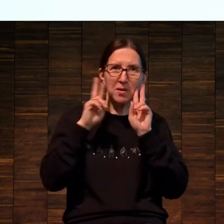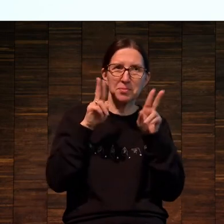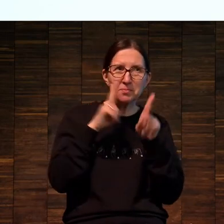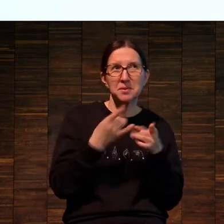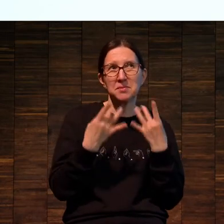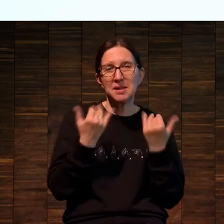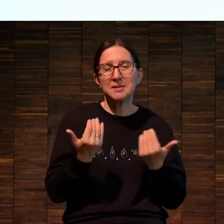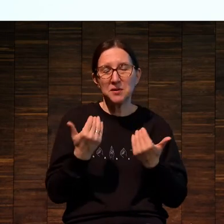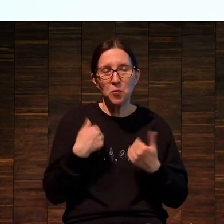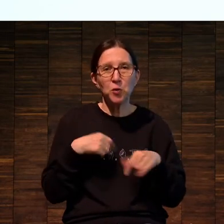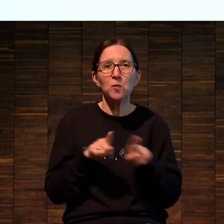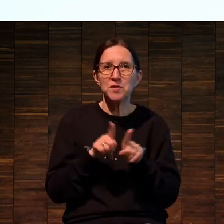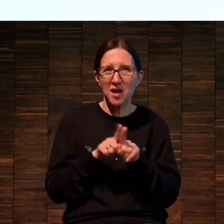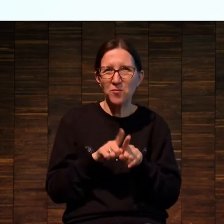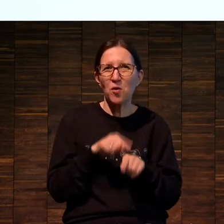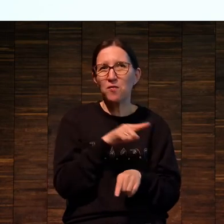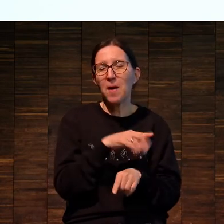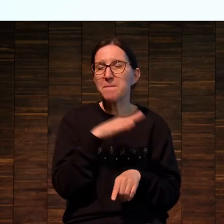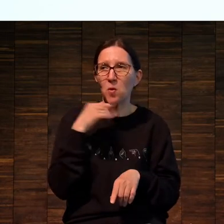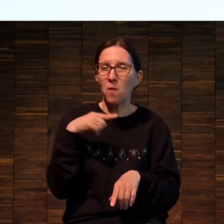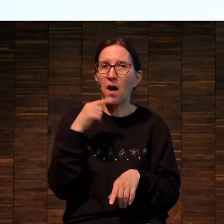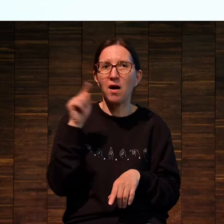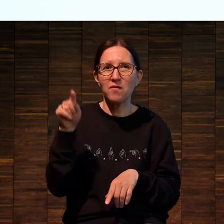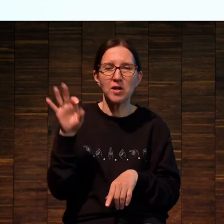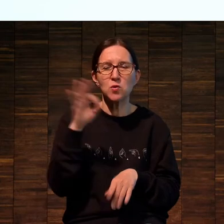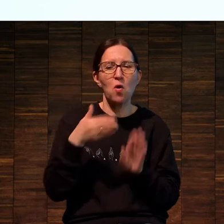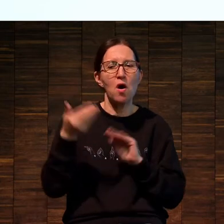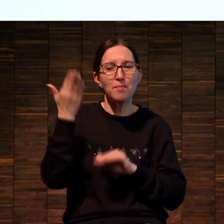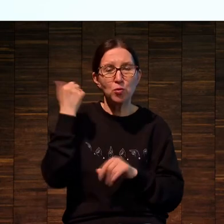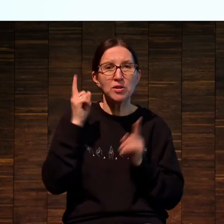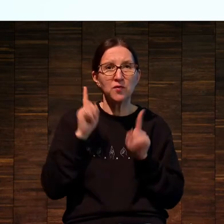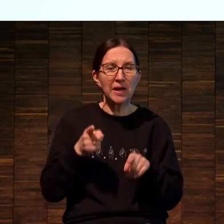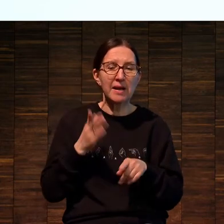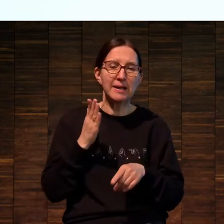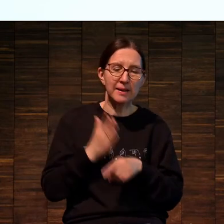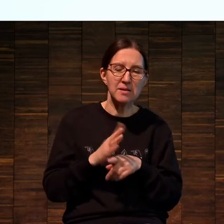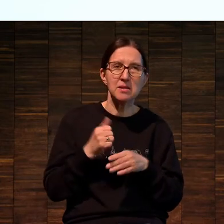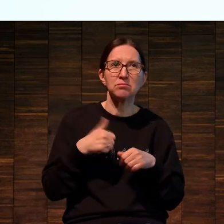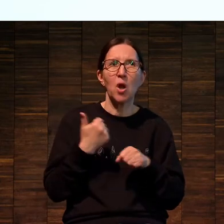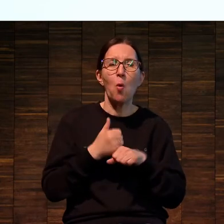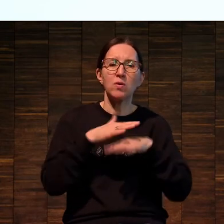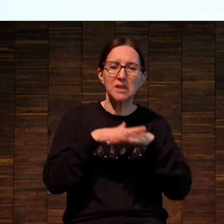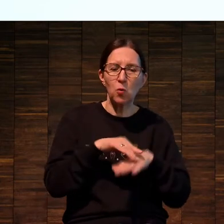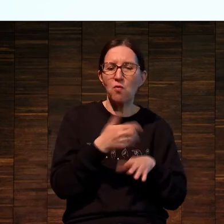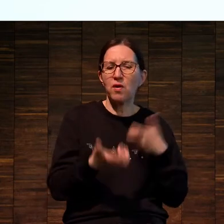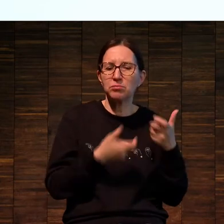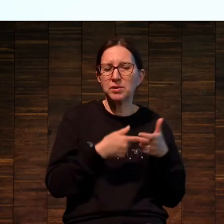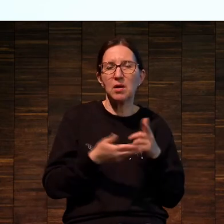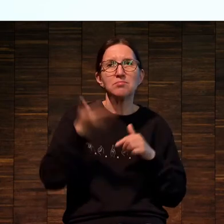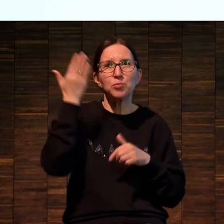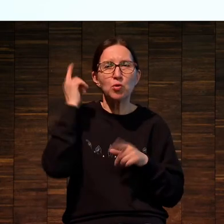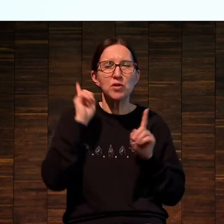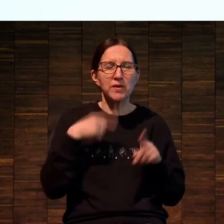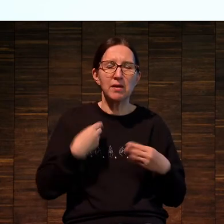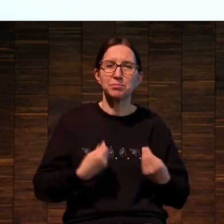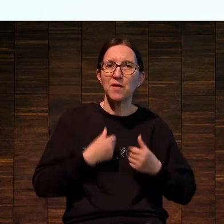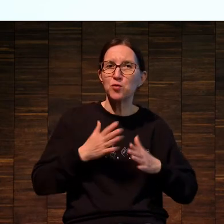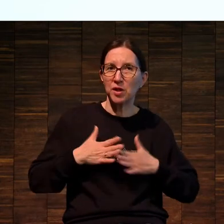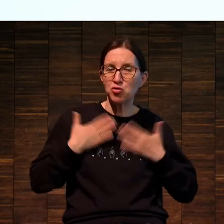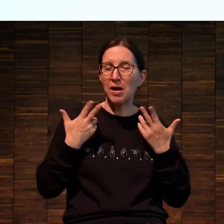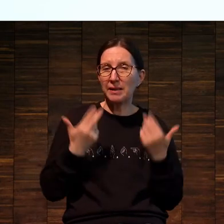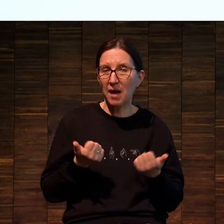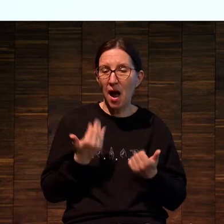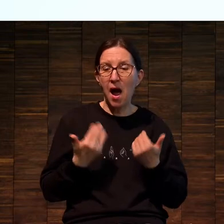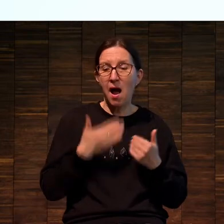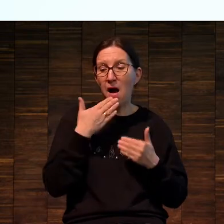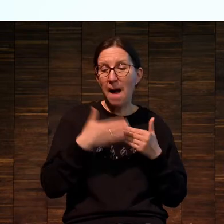Но тем не менее, вы много ссылаетесь в прошлое. Там действительно есть точка опоры, есть что посмотреть. Это все восхищает и так далее. Если говорить